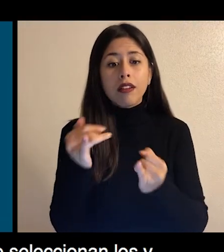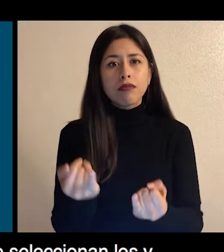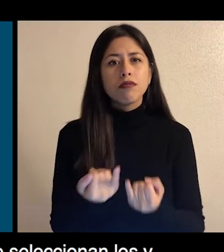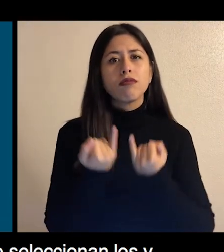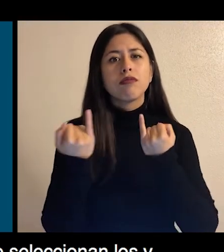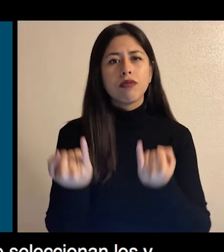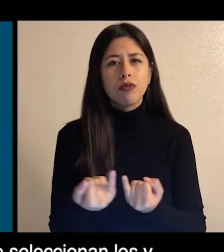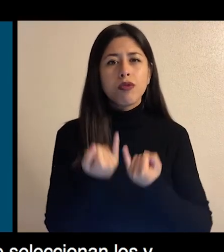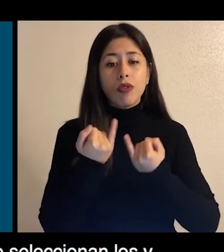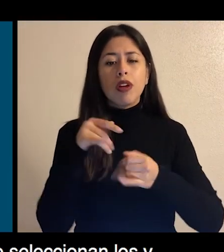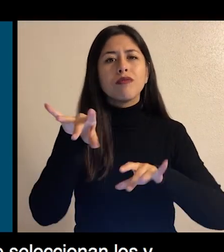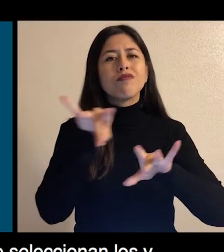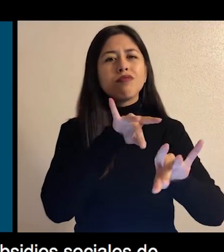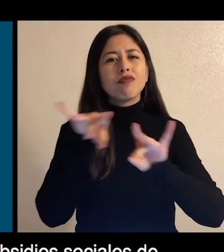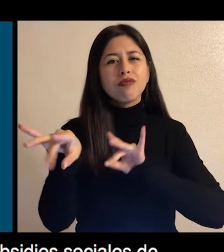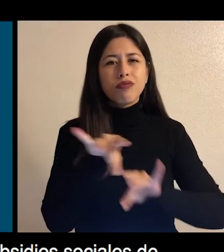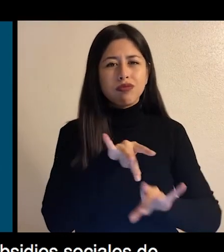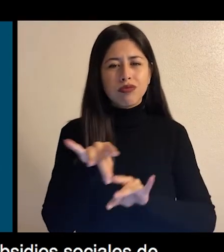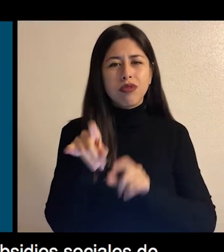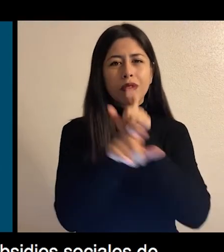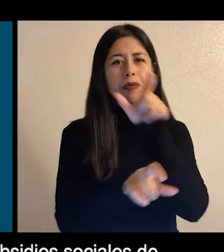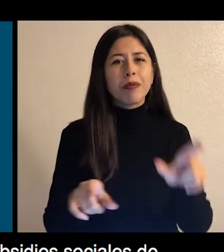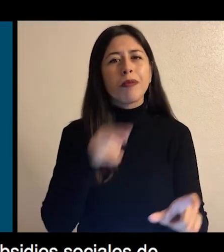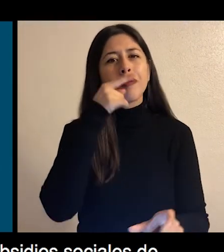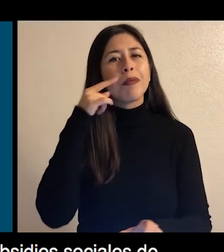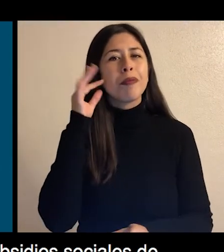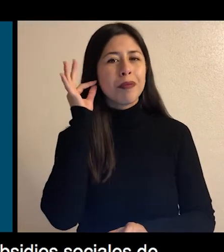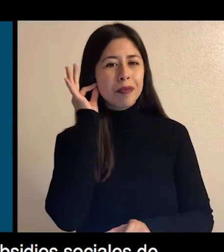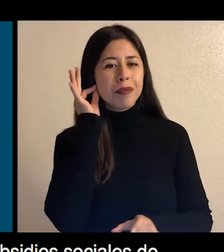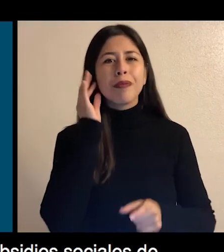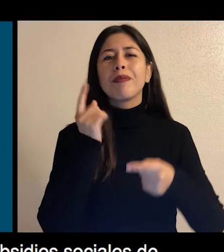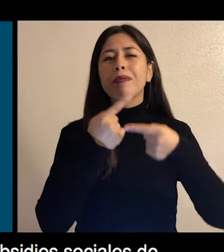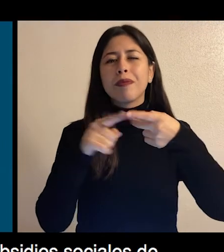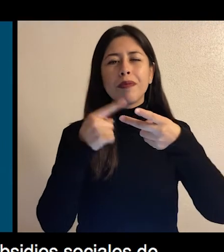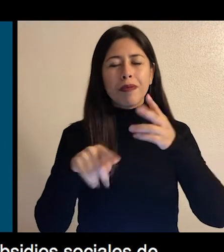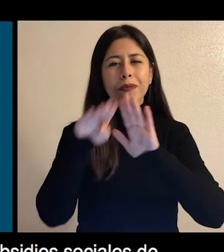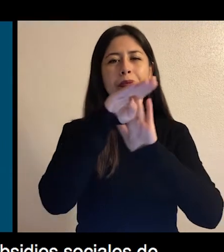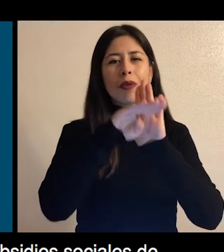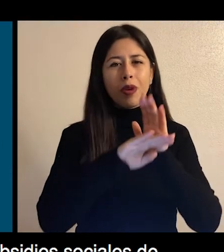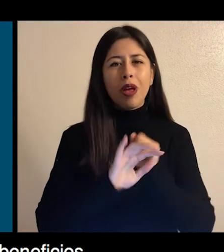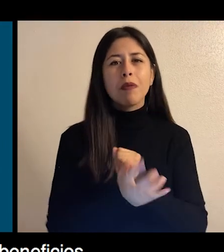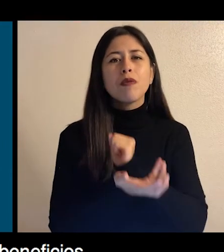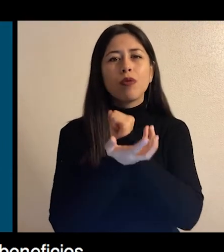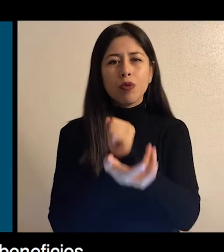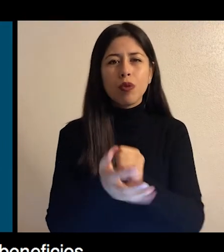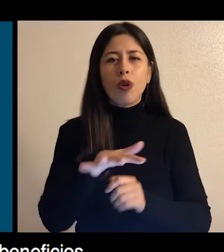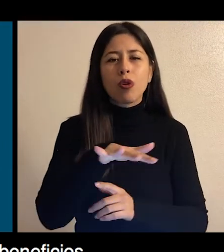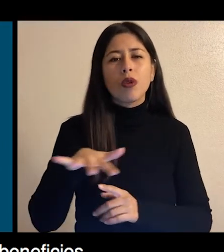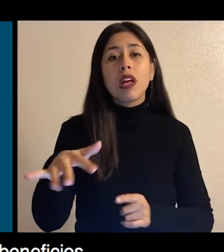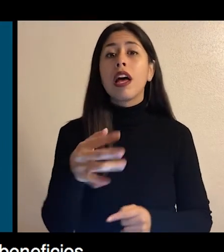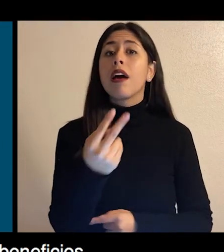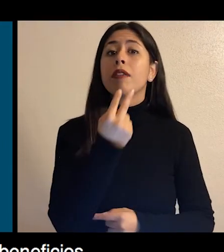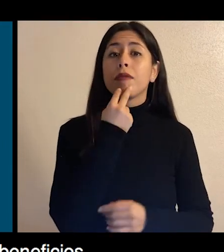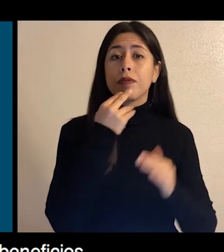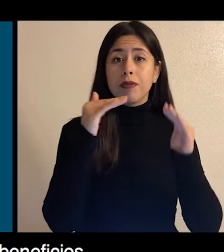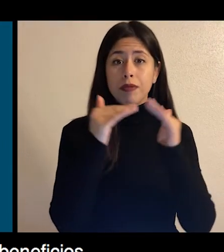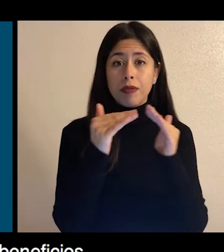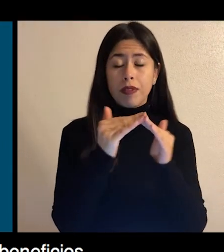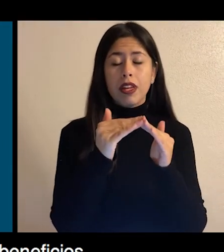sistem kote yo seleksyonen beneficye yo de difes program ou swa sinvensyon sosyal pou kay, sante, edukasyon